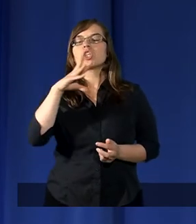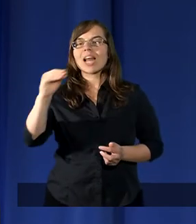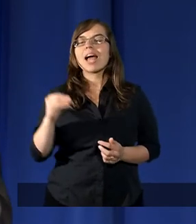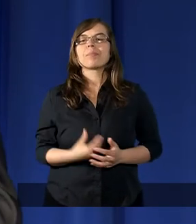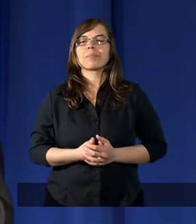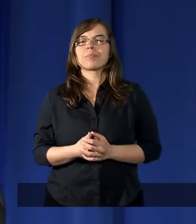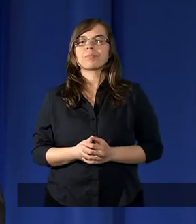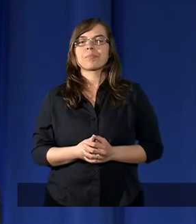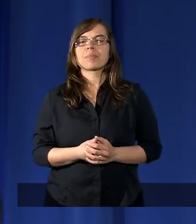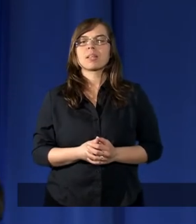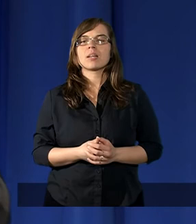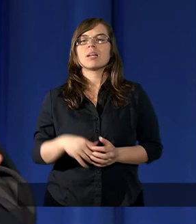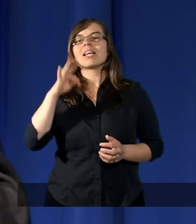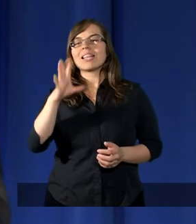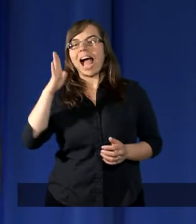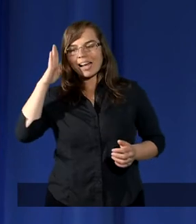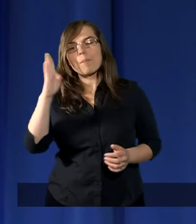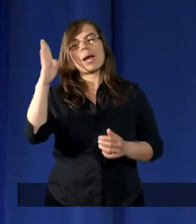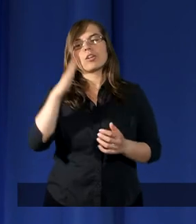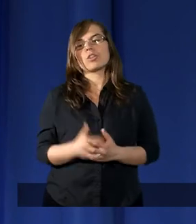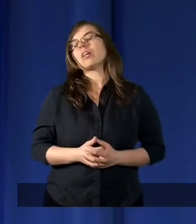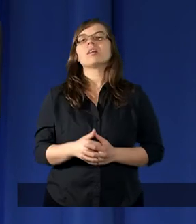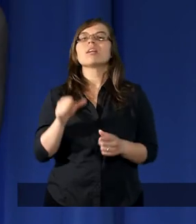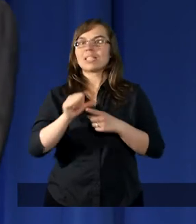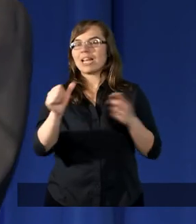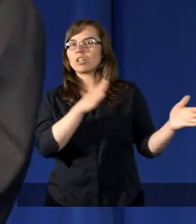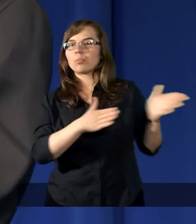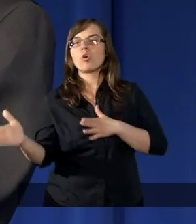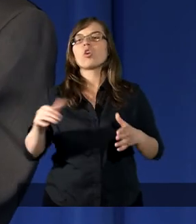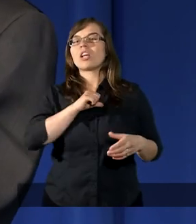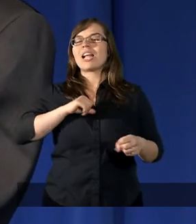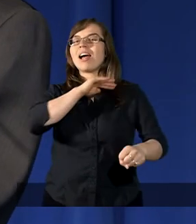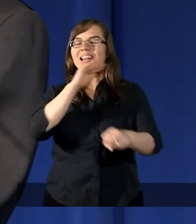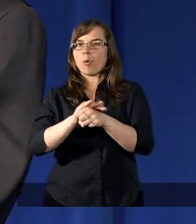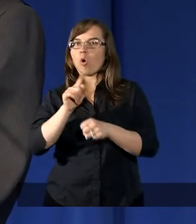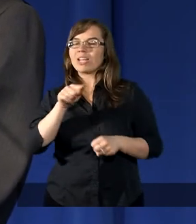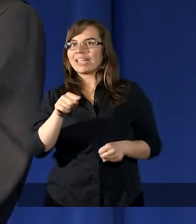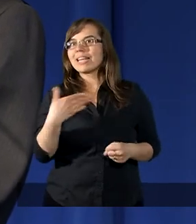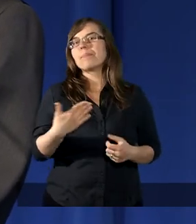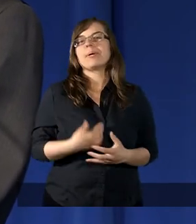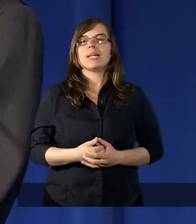że tak będzie, że jesteśmy gotowi się pogodzić z tym.